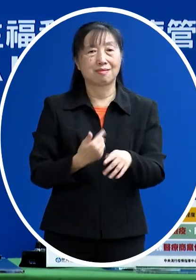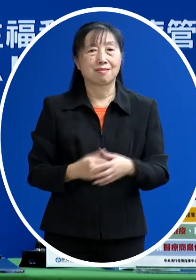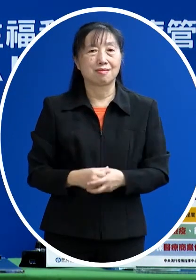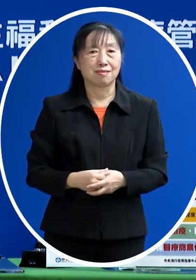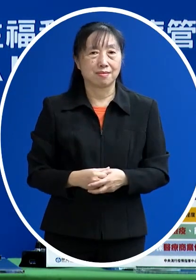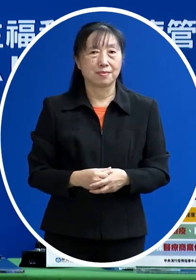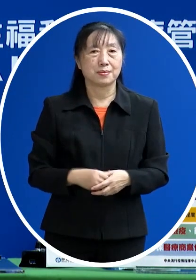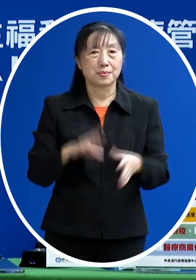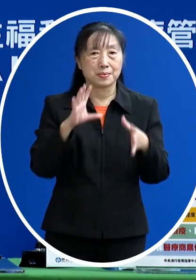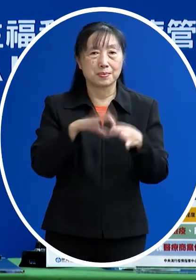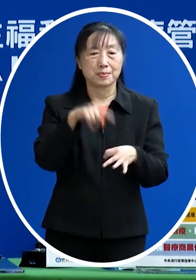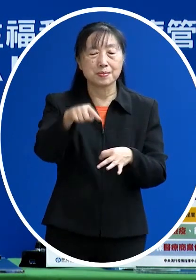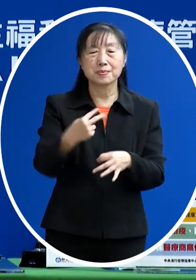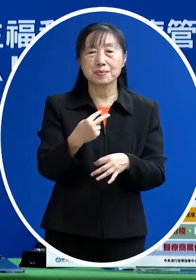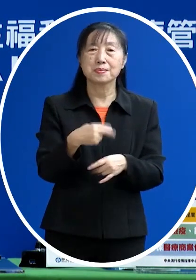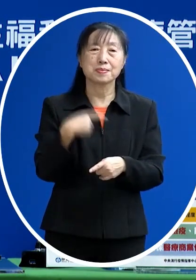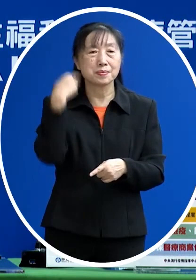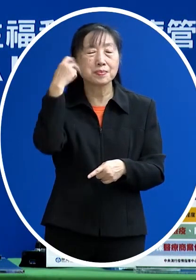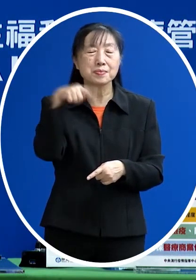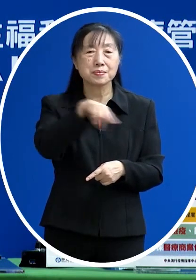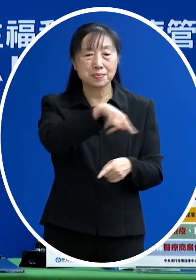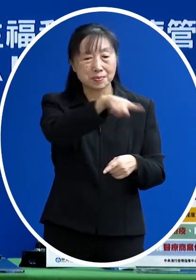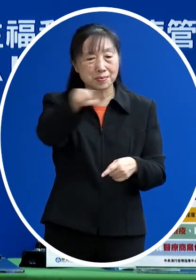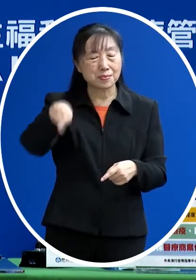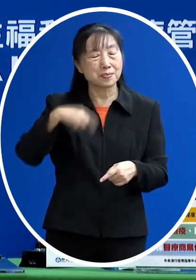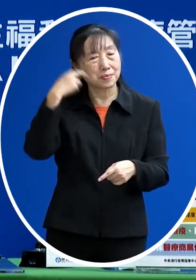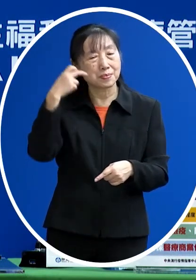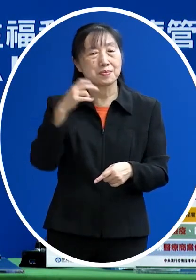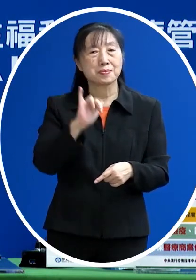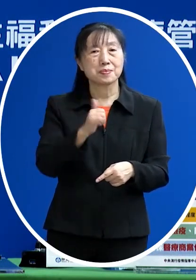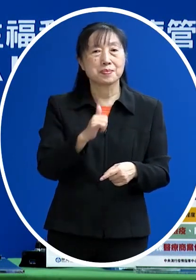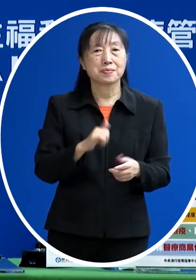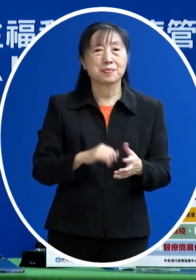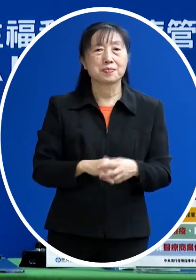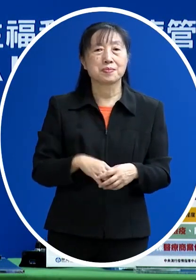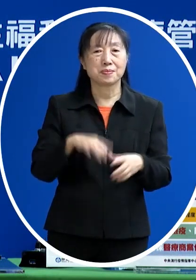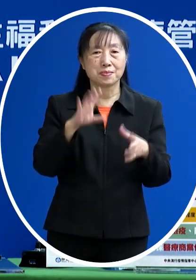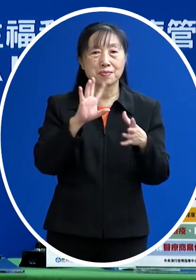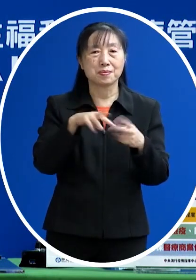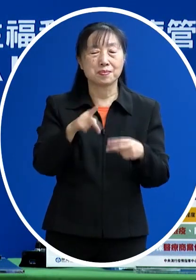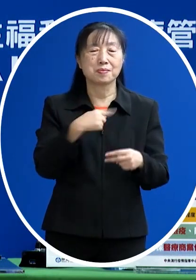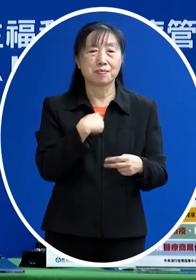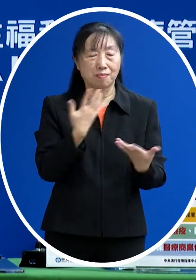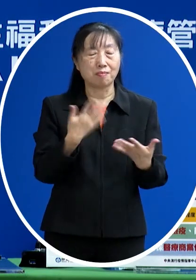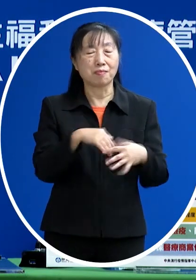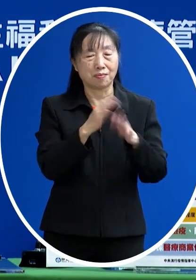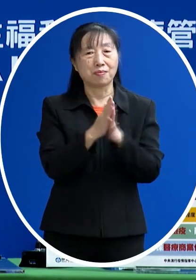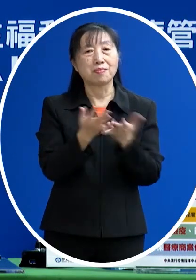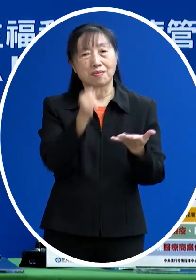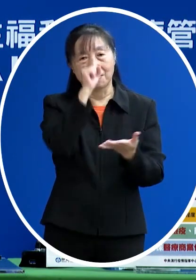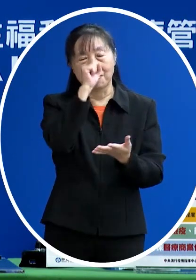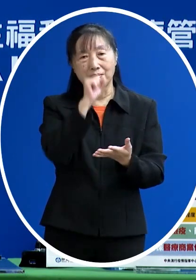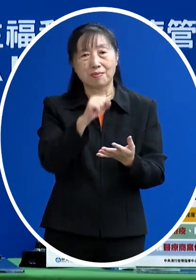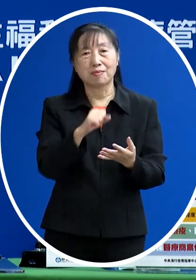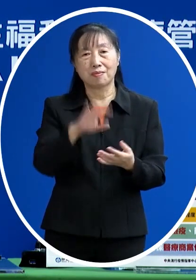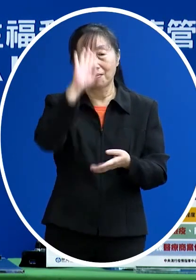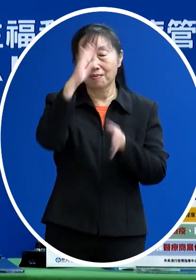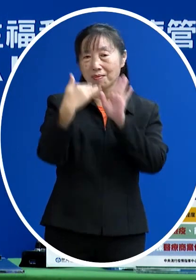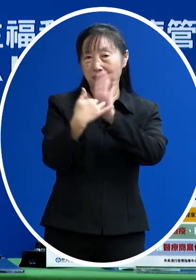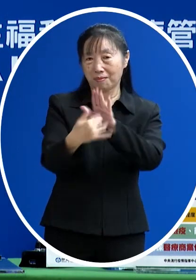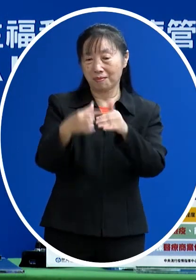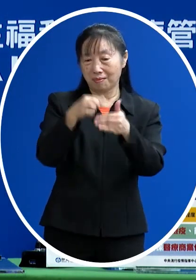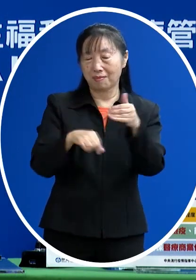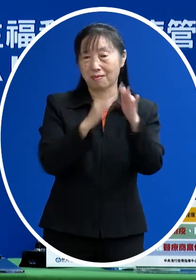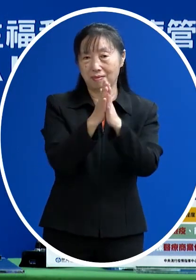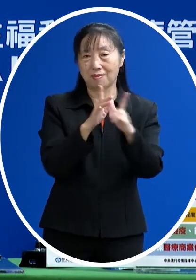當然是這個整體的氣氛的關係那一方面也治癒於人那我們都遵守防疫的相關的一個